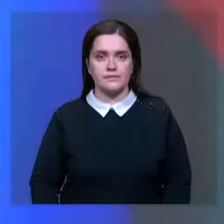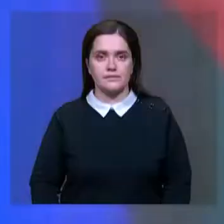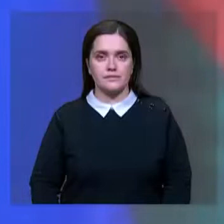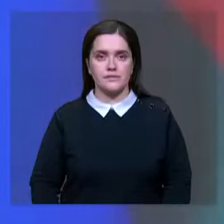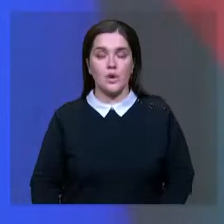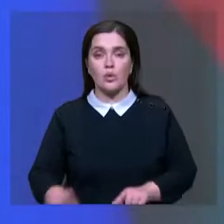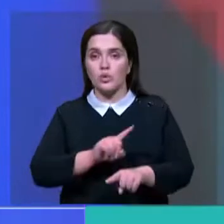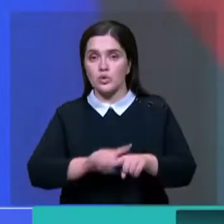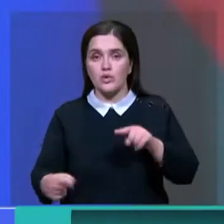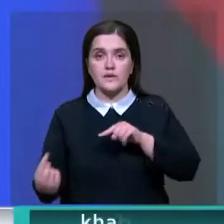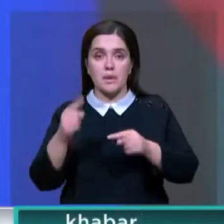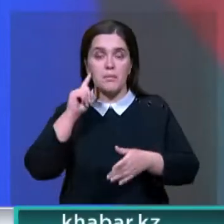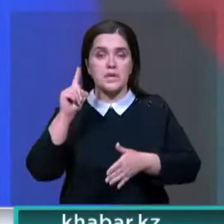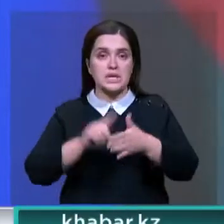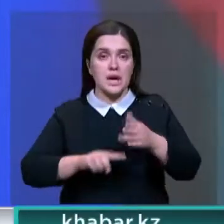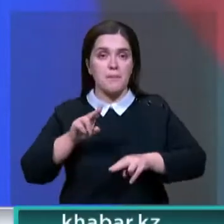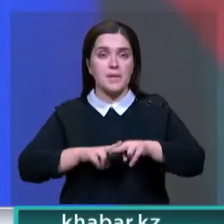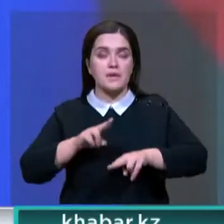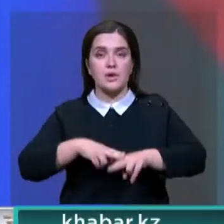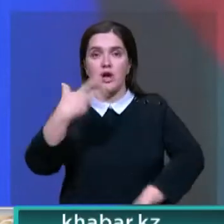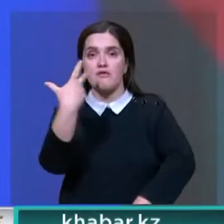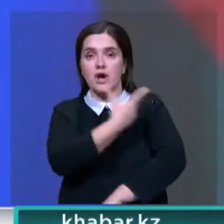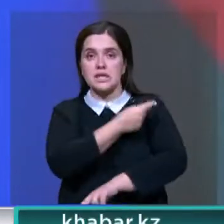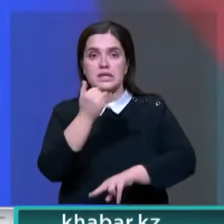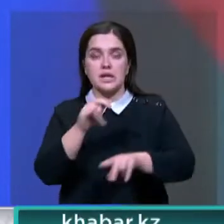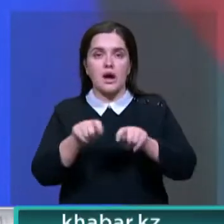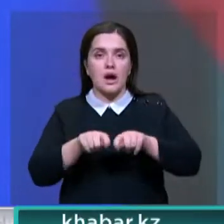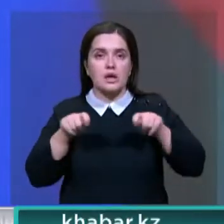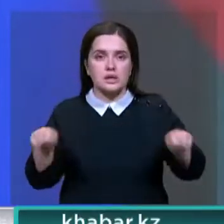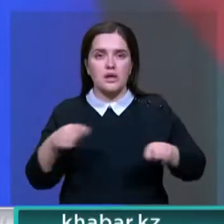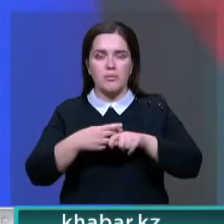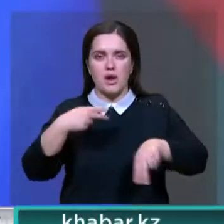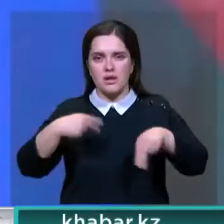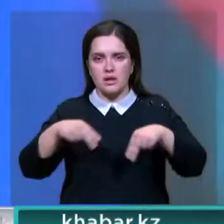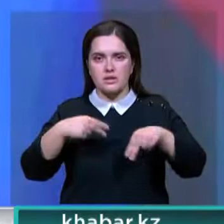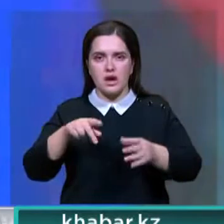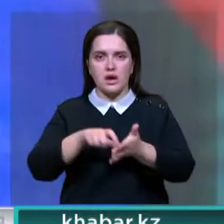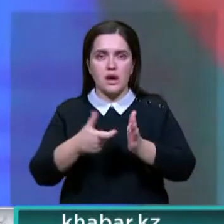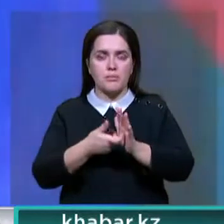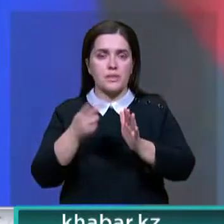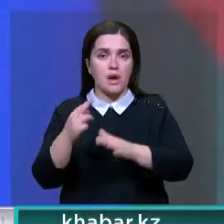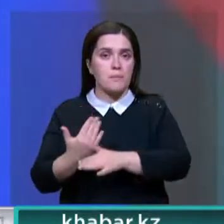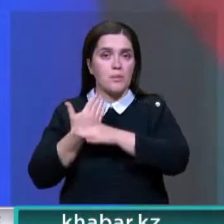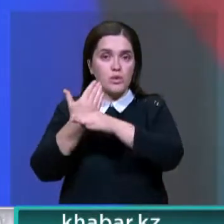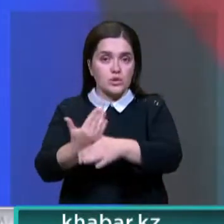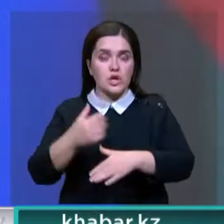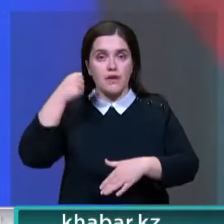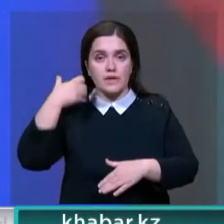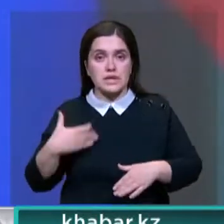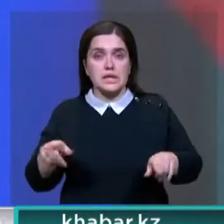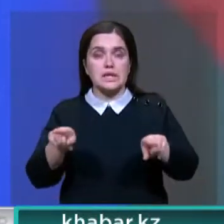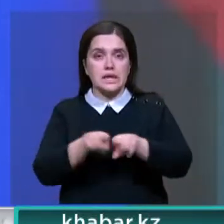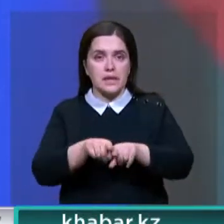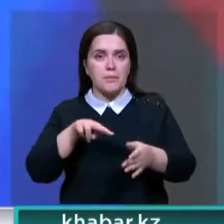Ускорить взаимное признание паспортов вакцинации, создать логистический хаб для гуманитарной помощи Афганистану. С такими предложениями